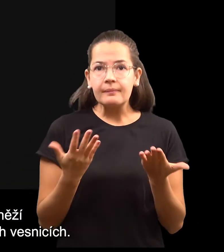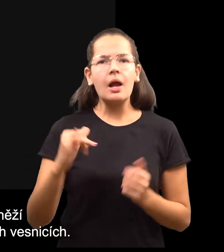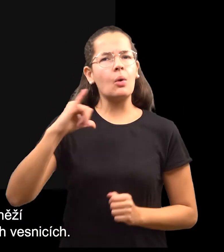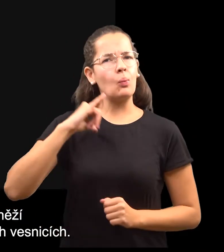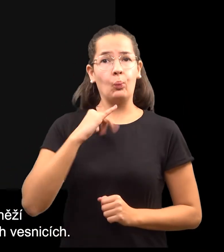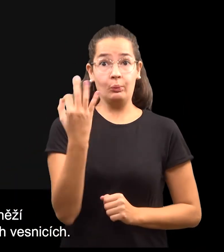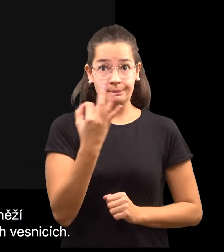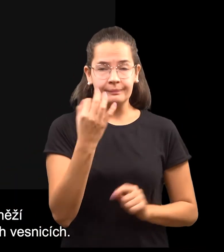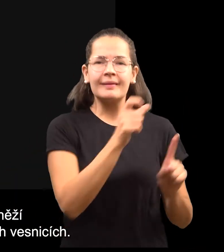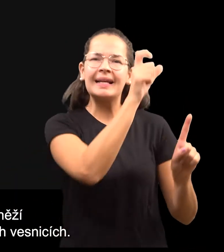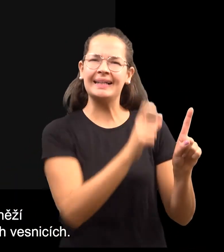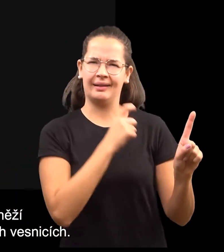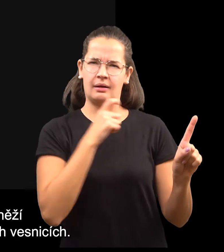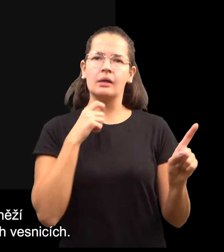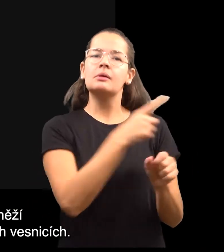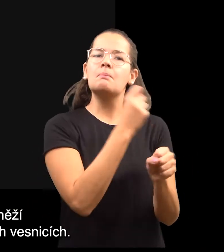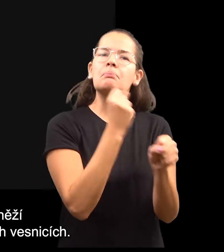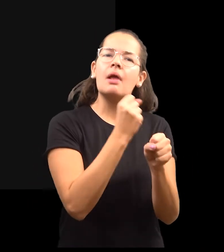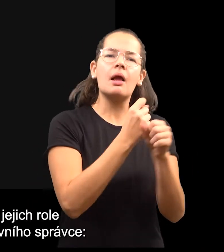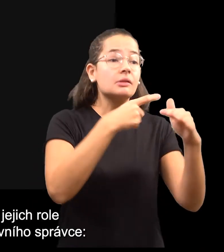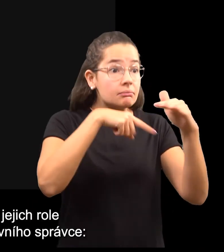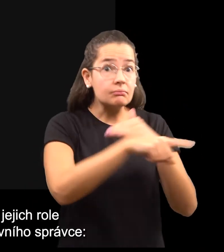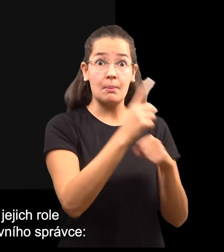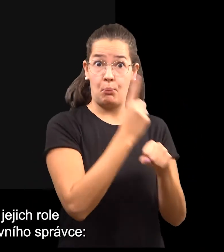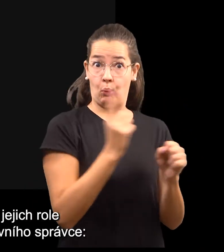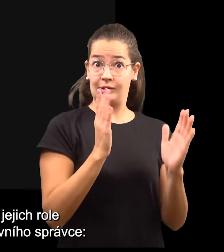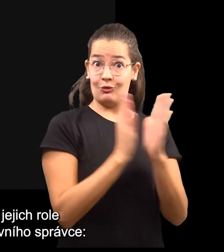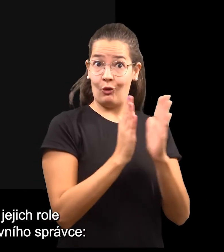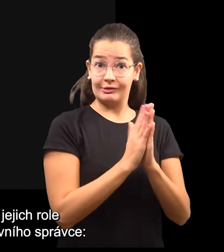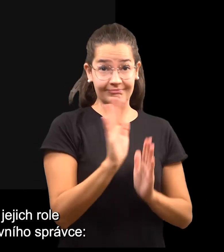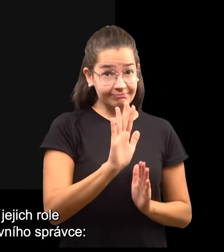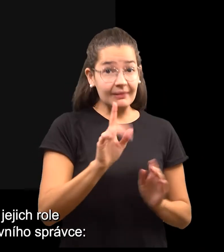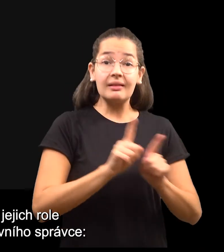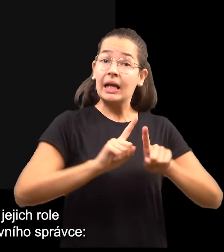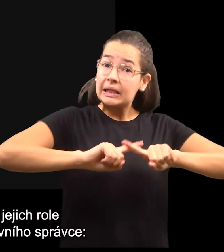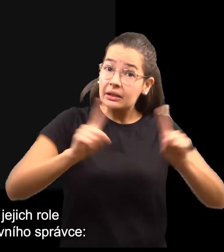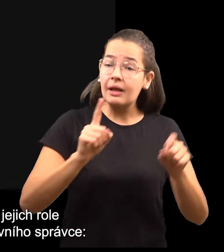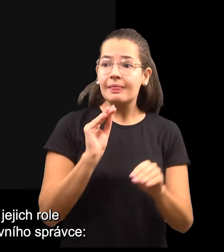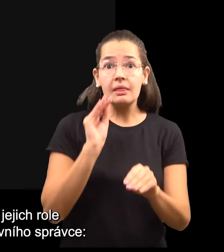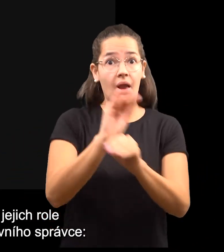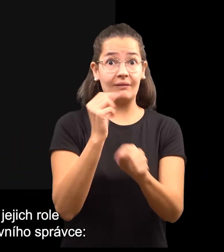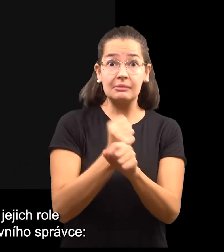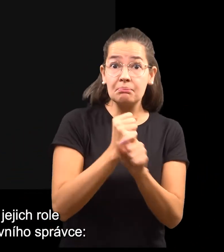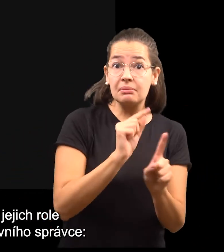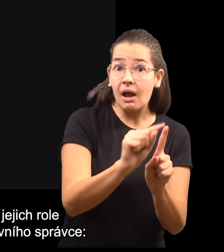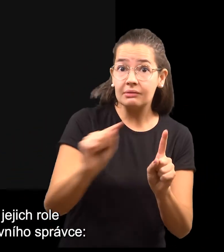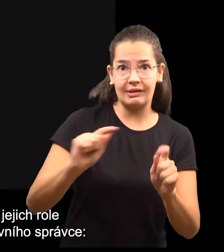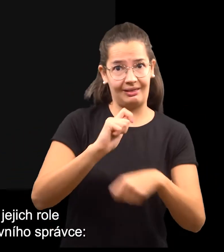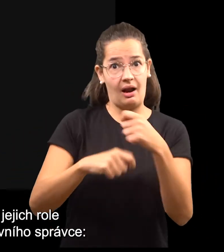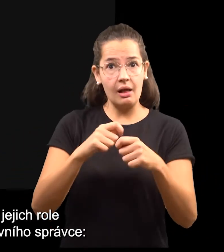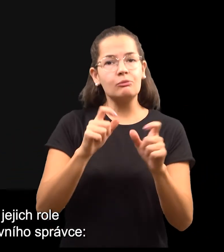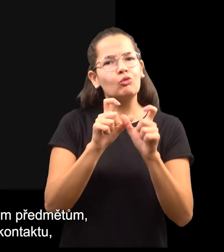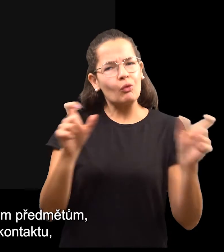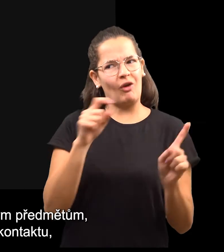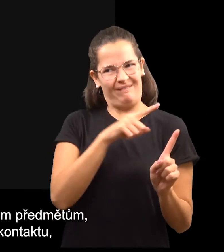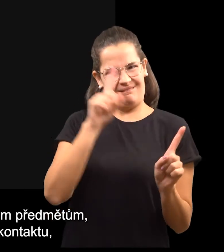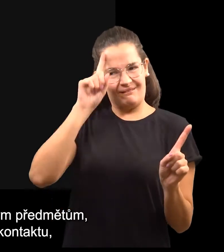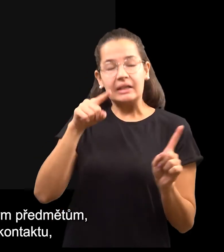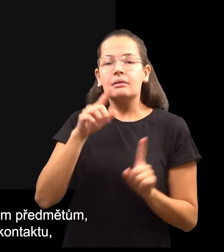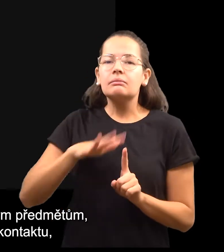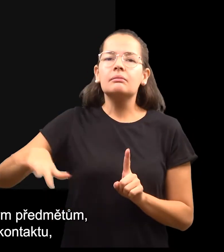kněží drženi zejména v katolických vesnicích. V lidovém prostředí však jejich role přesahovala povinnosti duchovního zprávce.